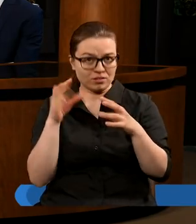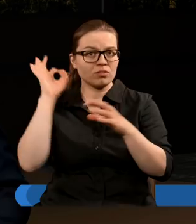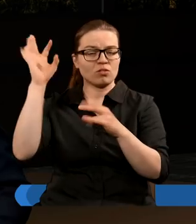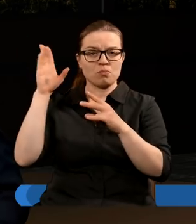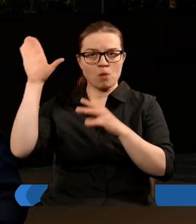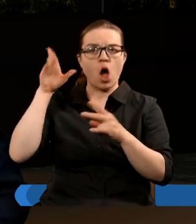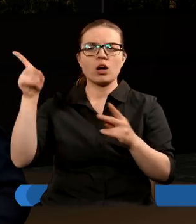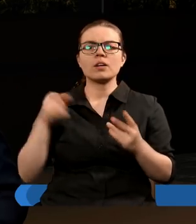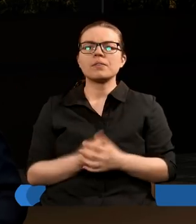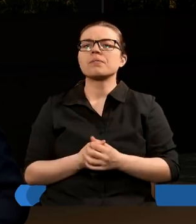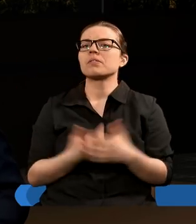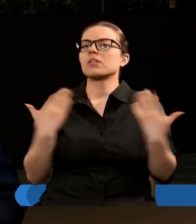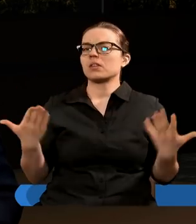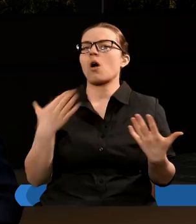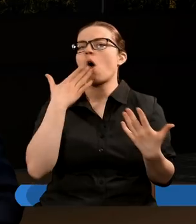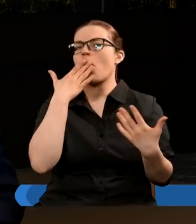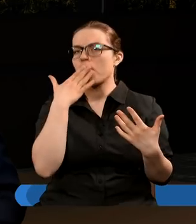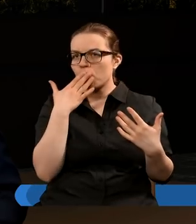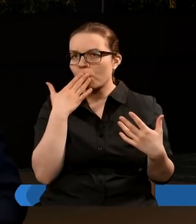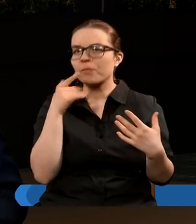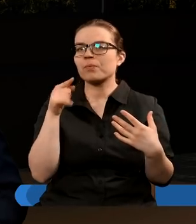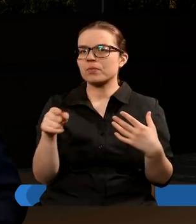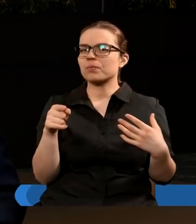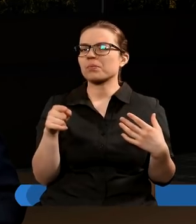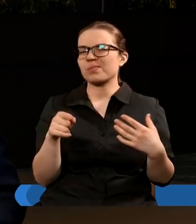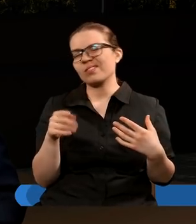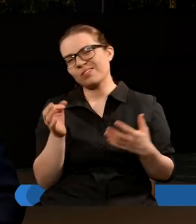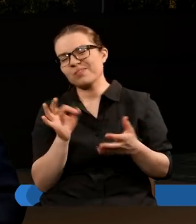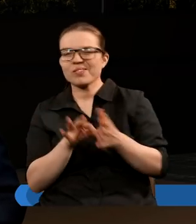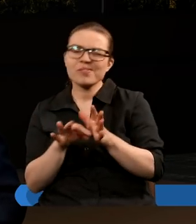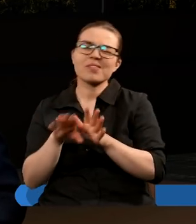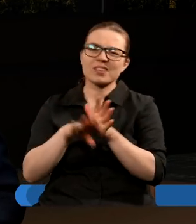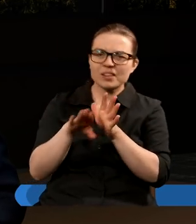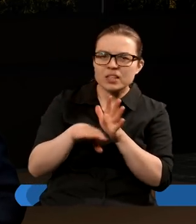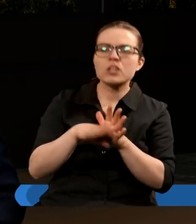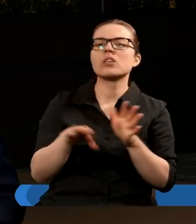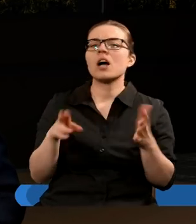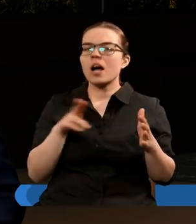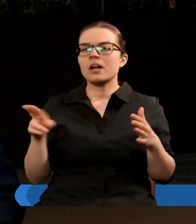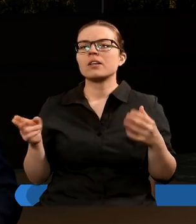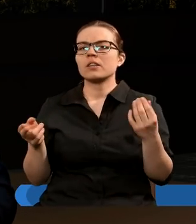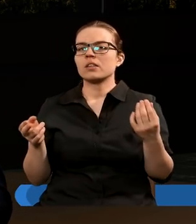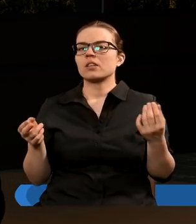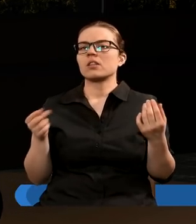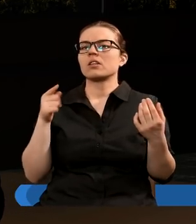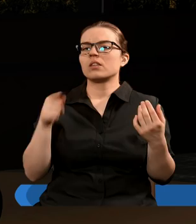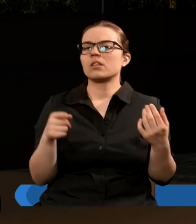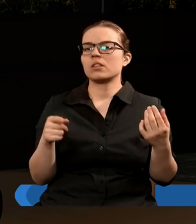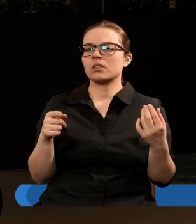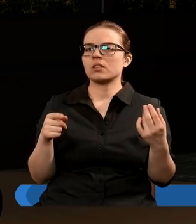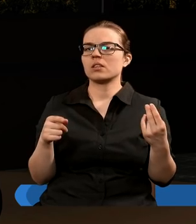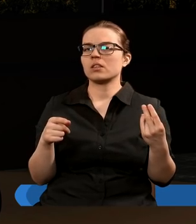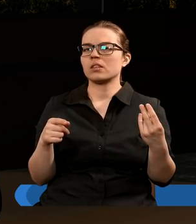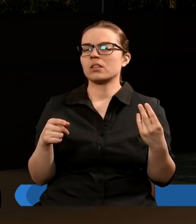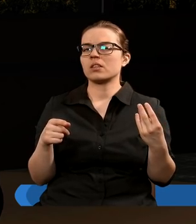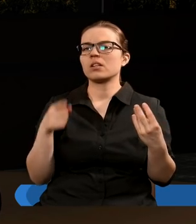I jeśli my mówimy o takich rzeczach prymitywnych jak cip, to to się konfraktuje z